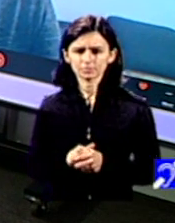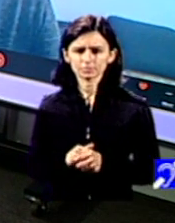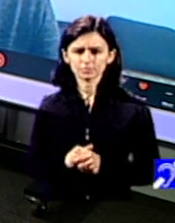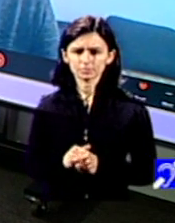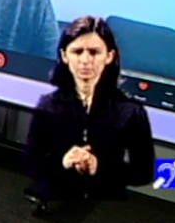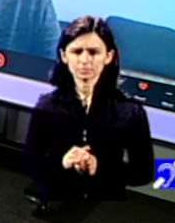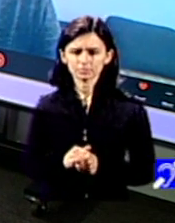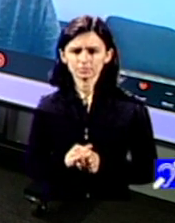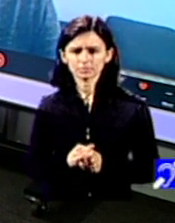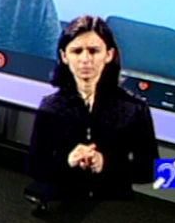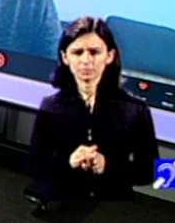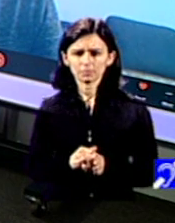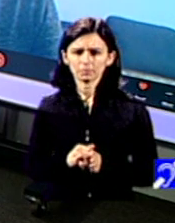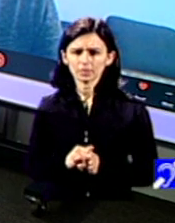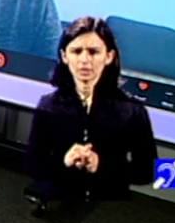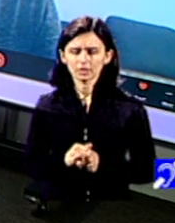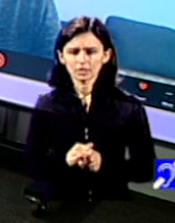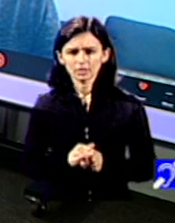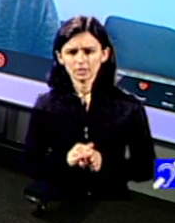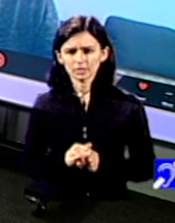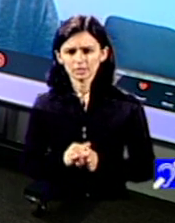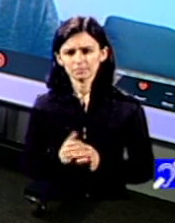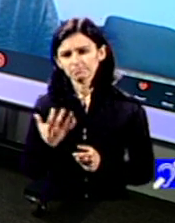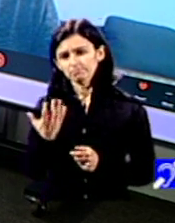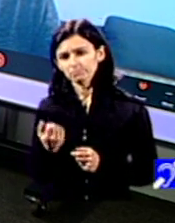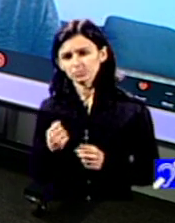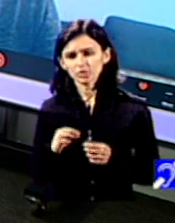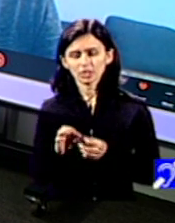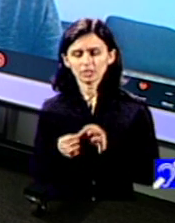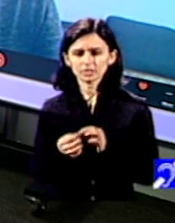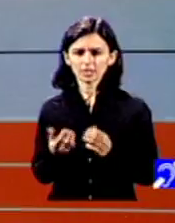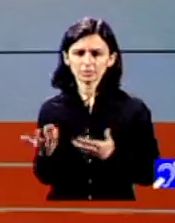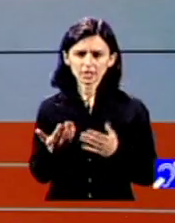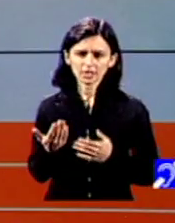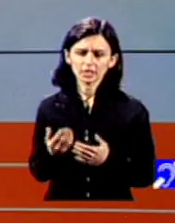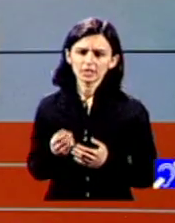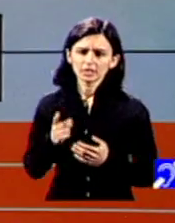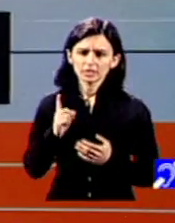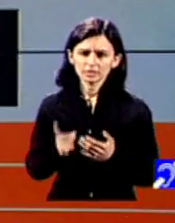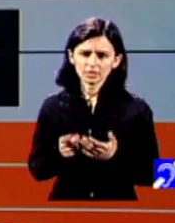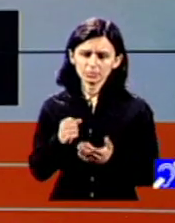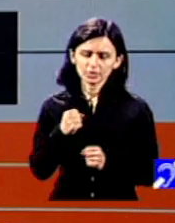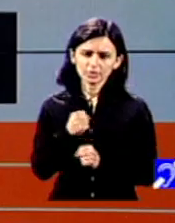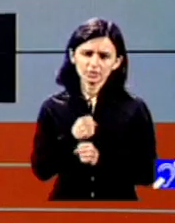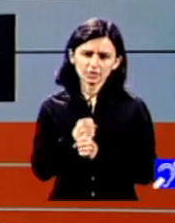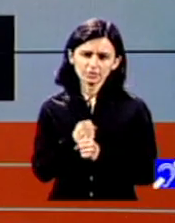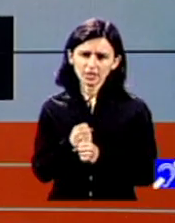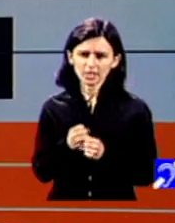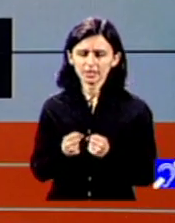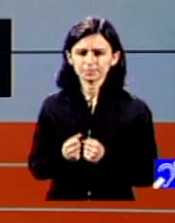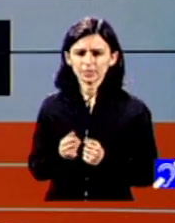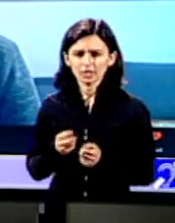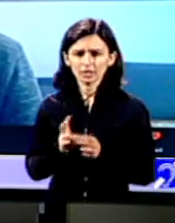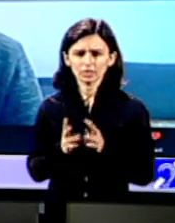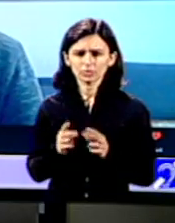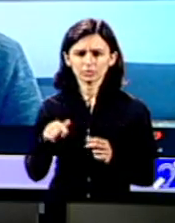cineva Andreea despre ce este vorba în acest comitet care sunt atribuțiile ce ar urma să facă cum practic